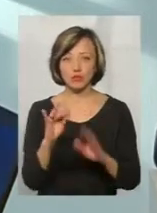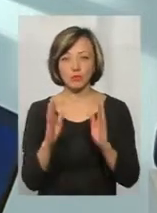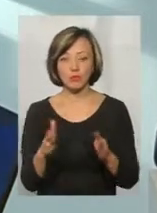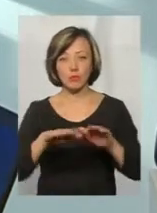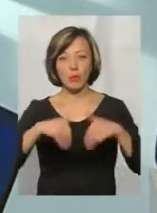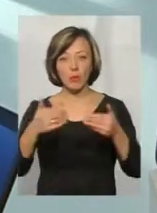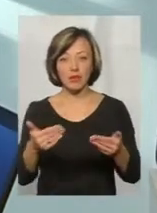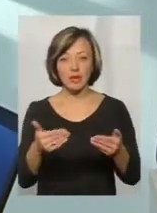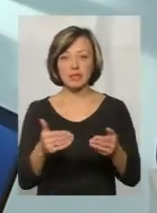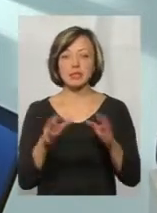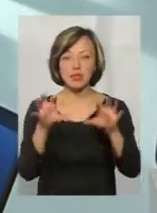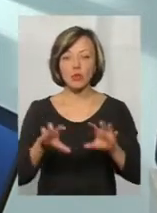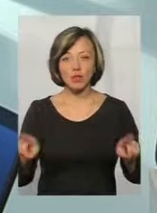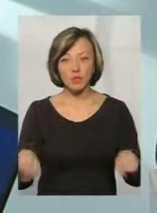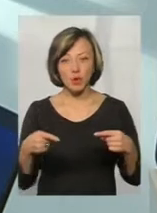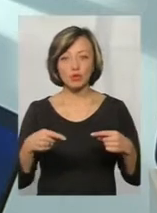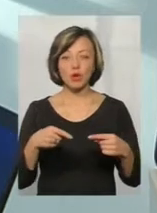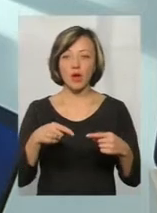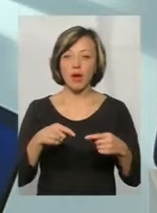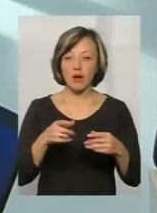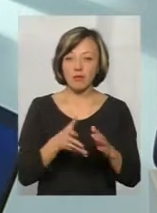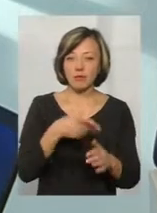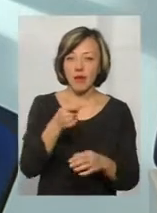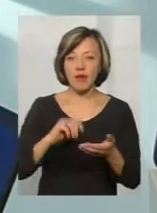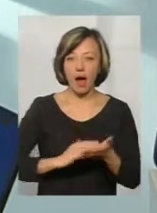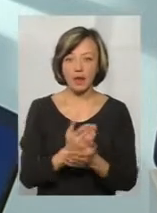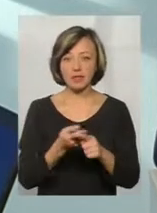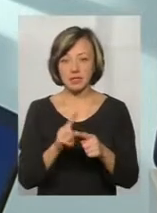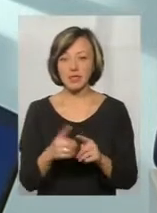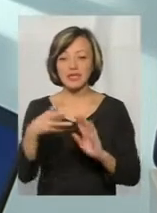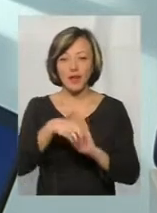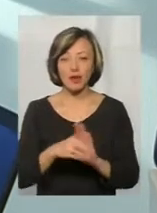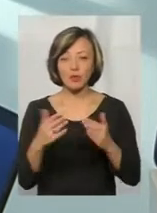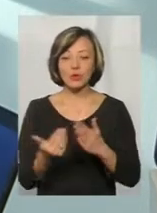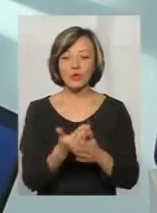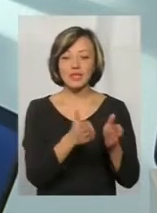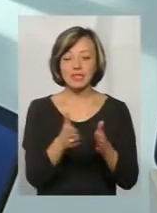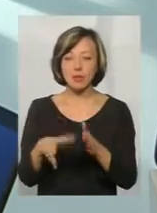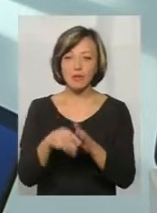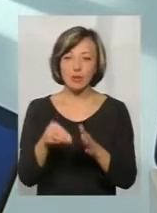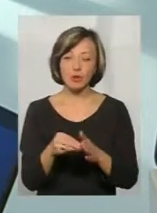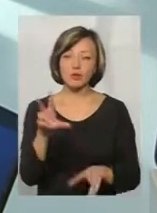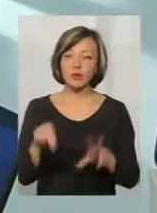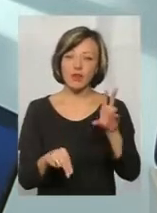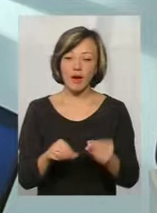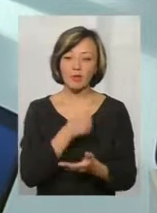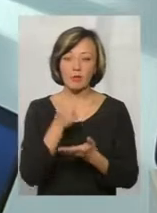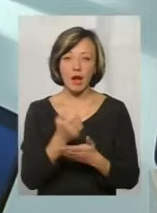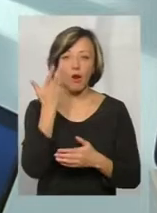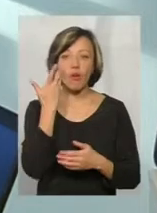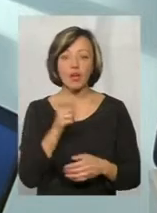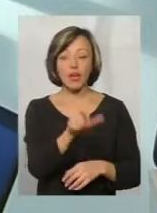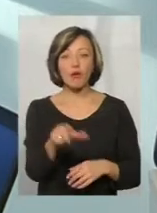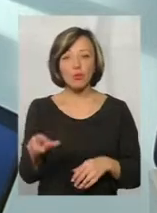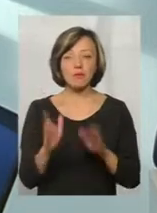пропонувати якусь законотворчу ініціативу, яка якісна. Це буде закладено в новій виборчій системі, яка, ми дуже сподіваємось, буде прийнята, коли виборець